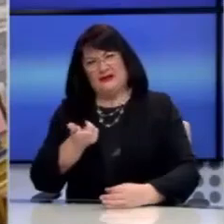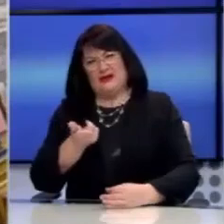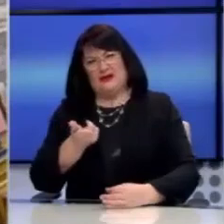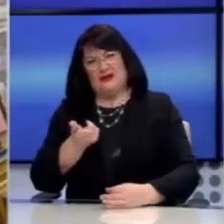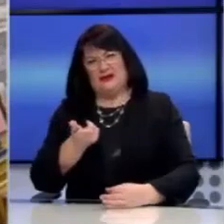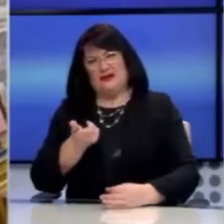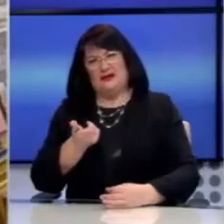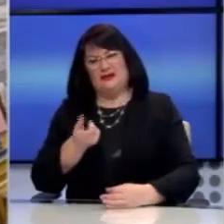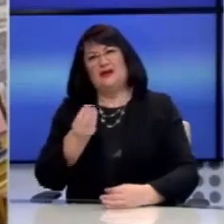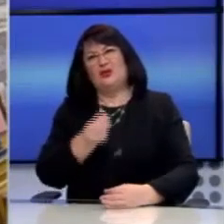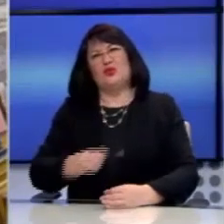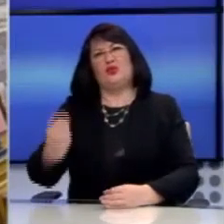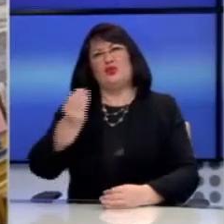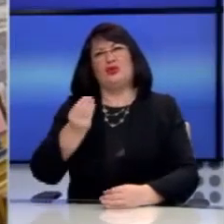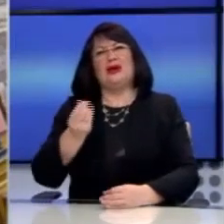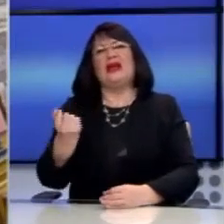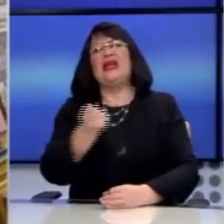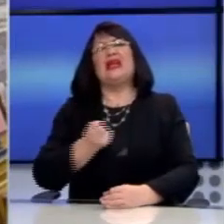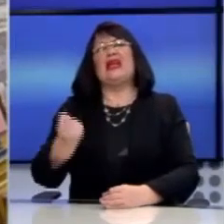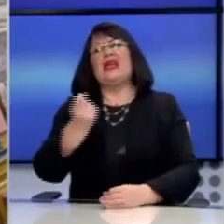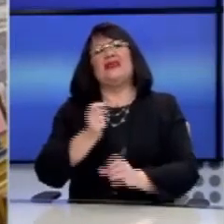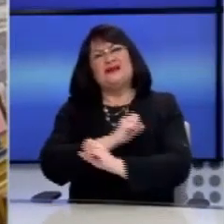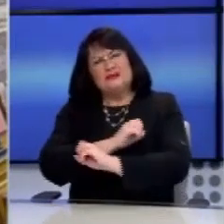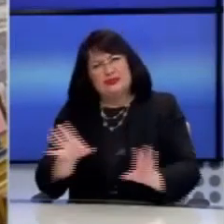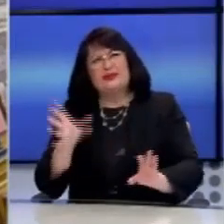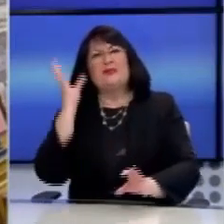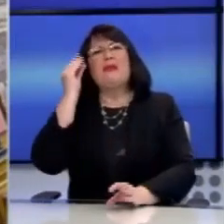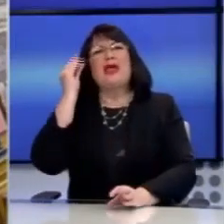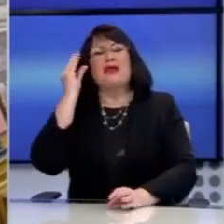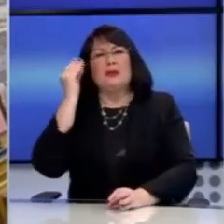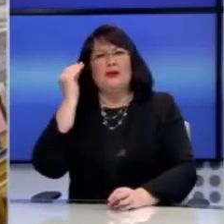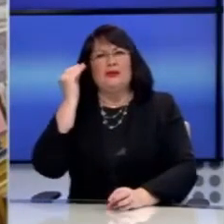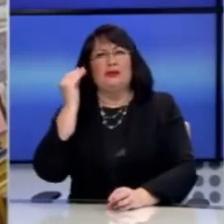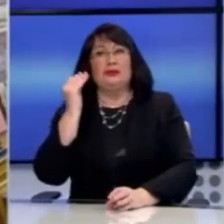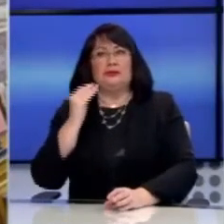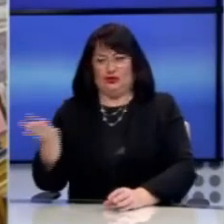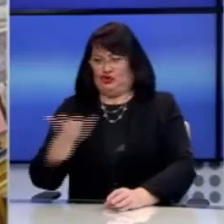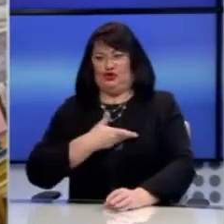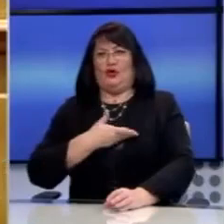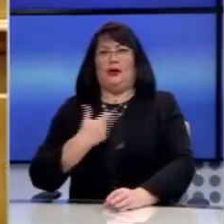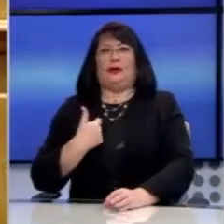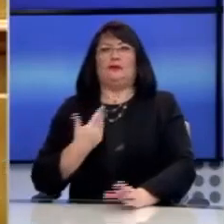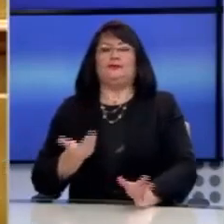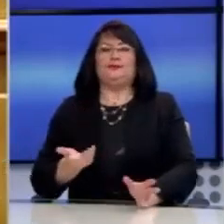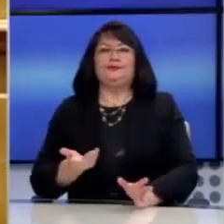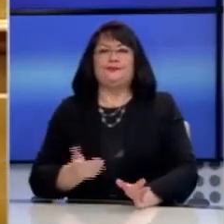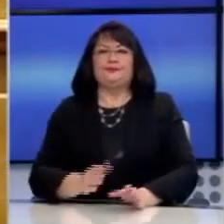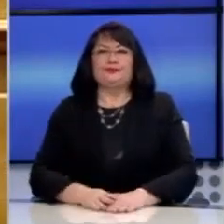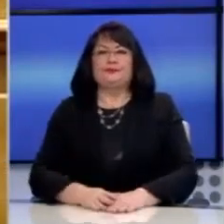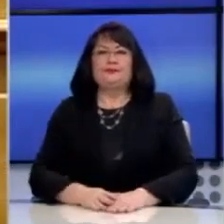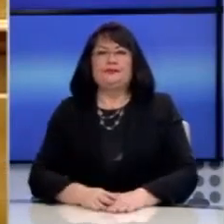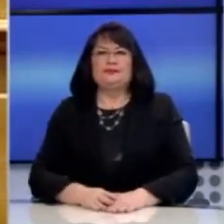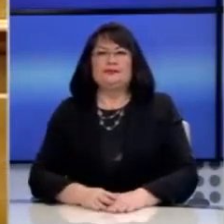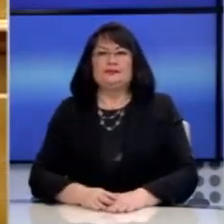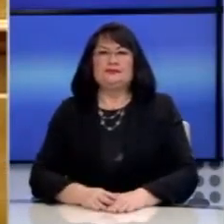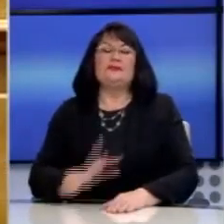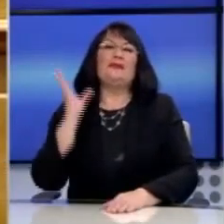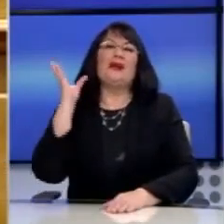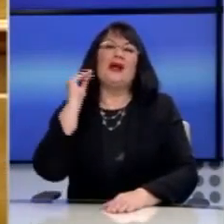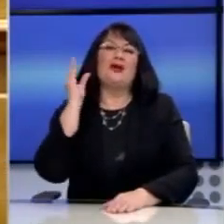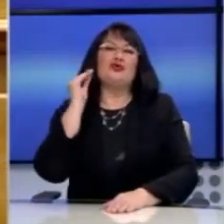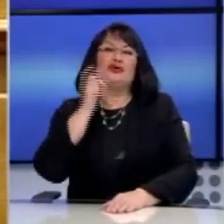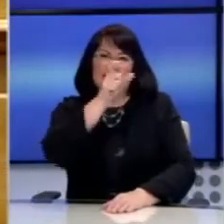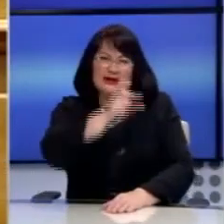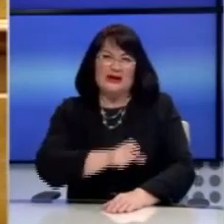Η υπερβολή ήταν η είδηση που όλοι νιώσαν, όλοι ακούσαμε και παγώσαμε, όταν την ακούσαμε φαντάζομαι και